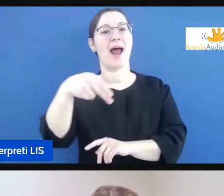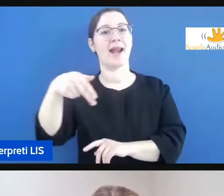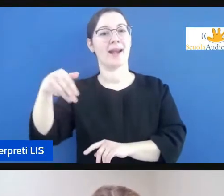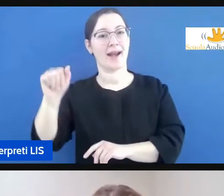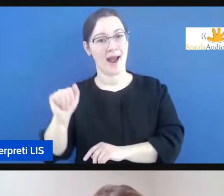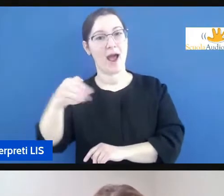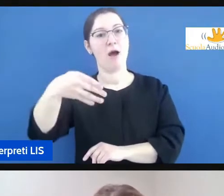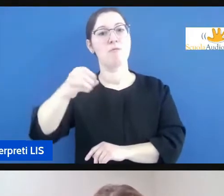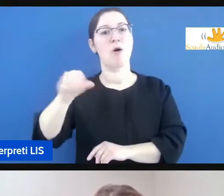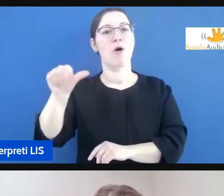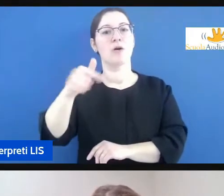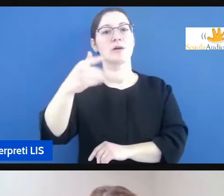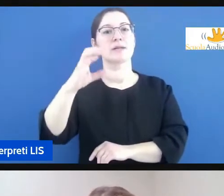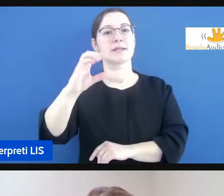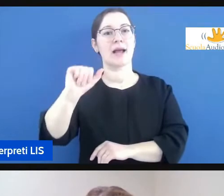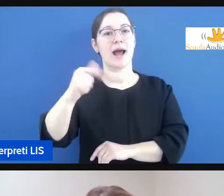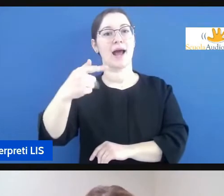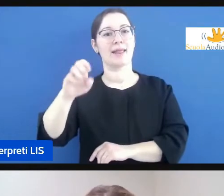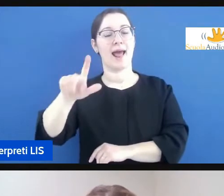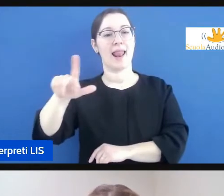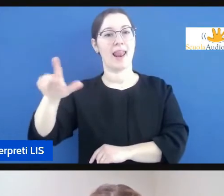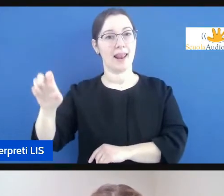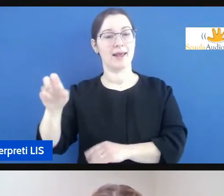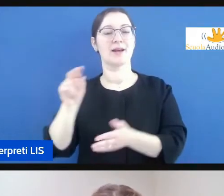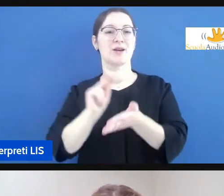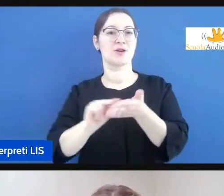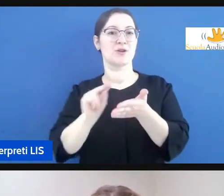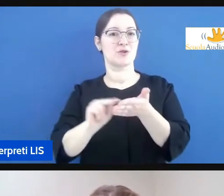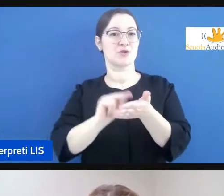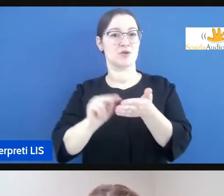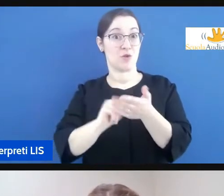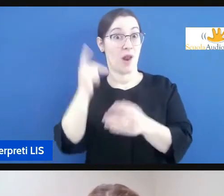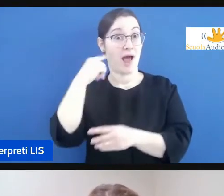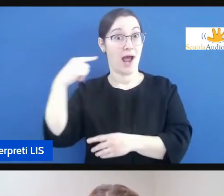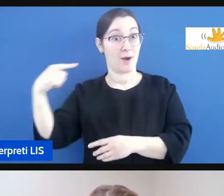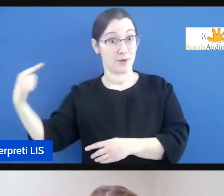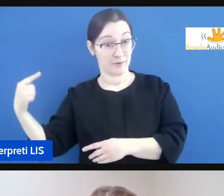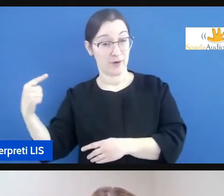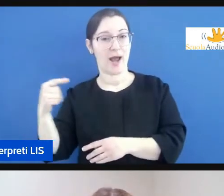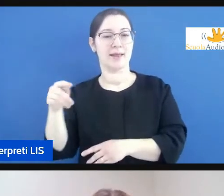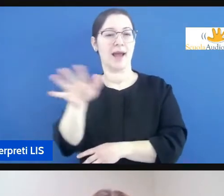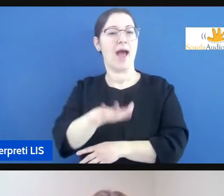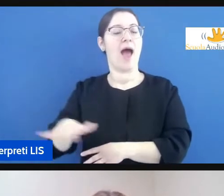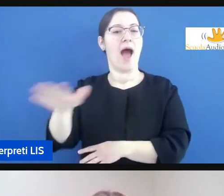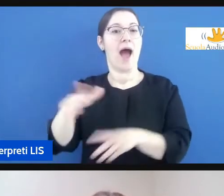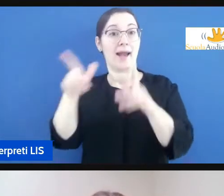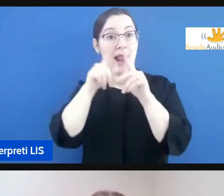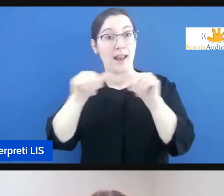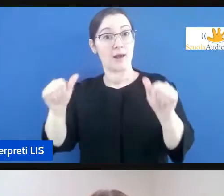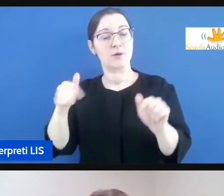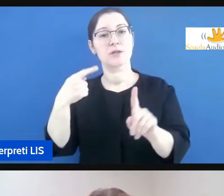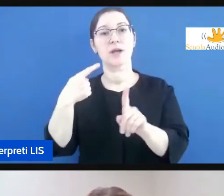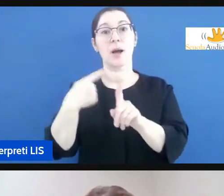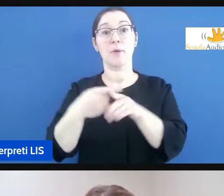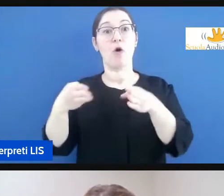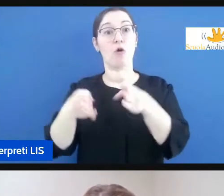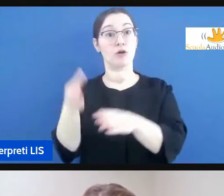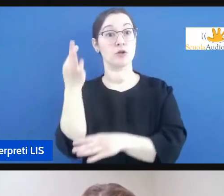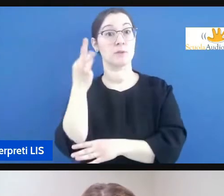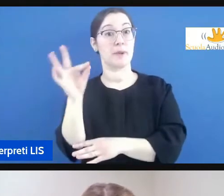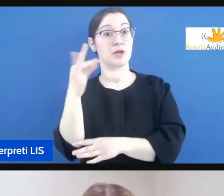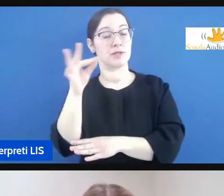di area linguistica nella scuola primaria di audiofonetica e formatrice nei corsi di specializzazione per il sostegno.